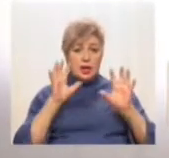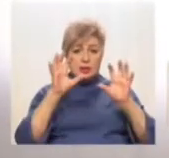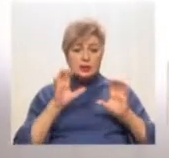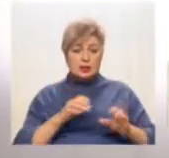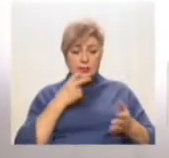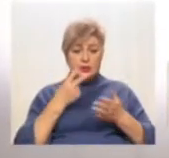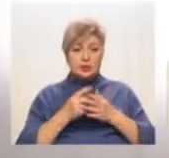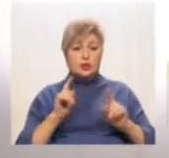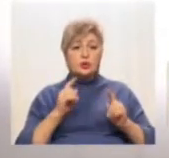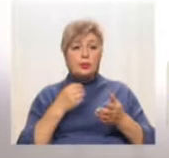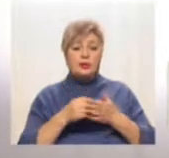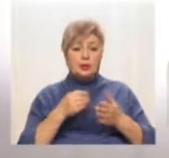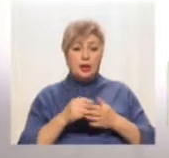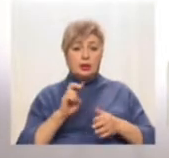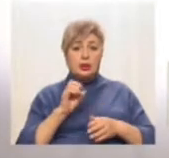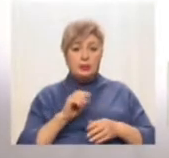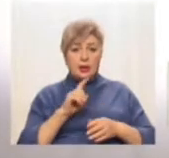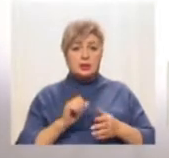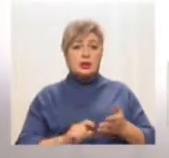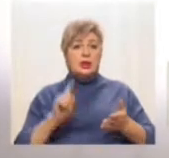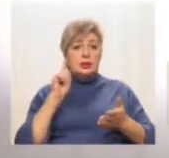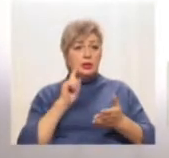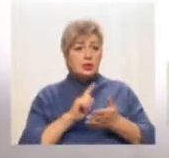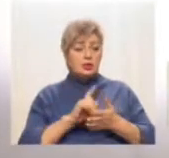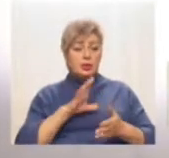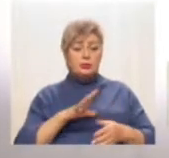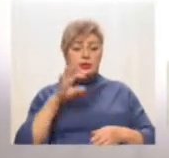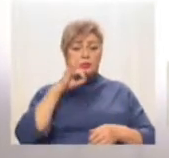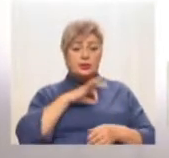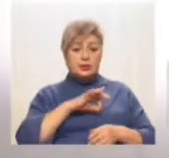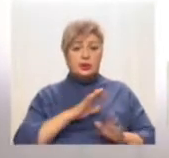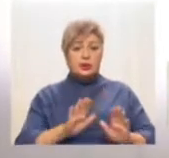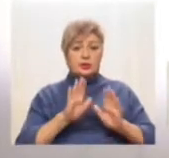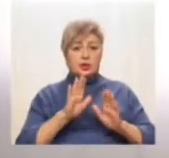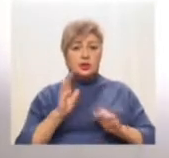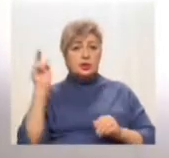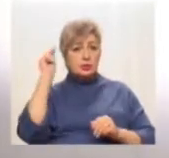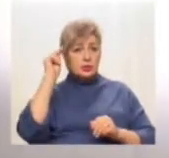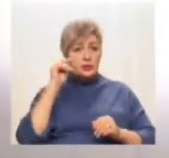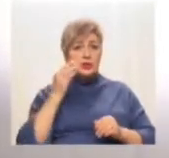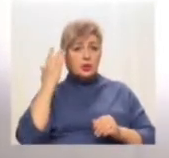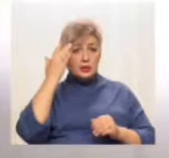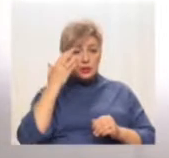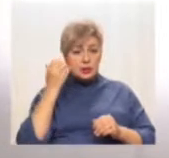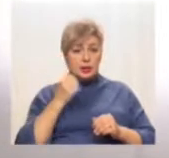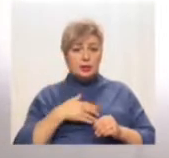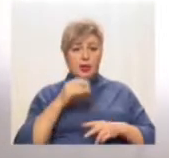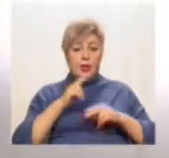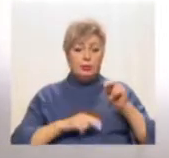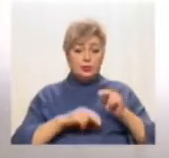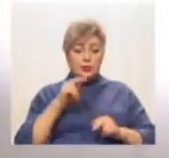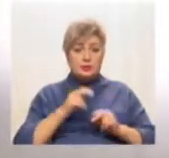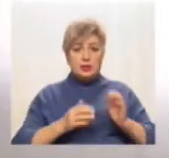база закладу освіту має бути використана лише з освітньою цілью. Про будівництво